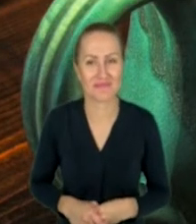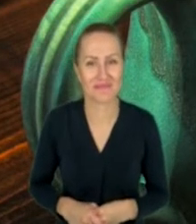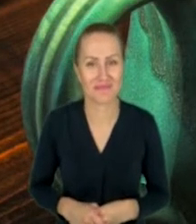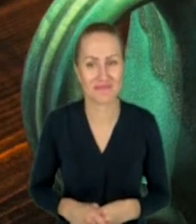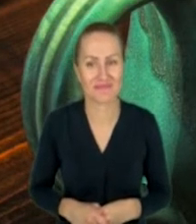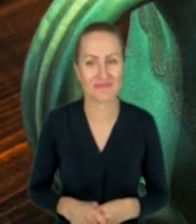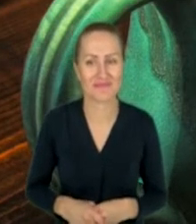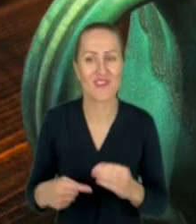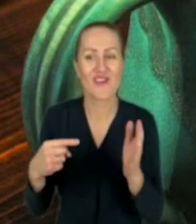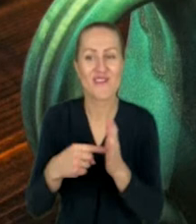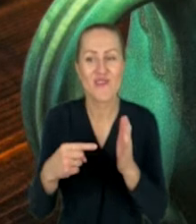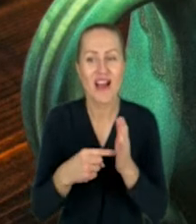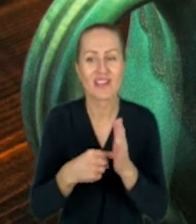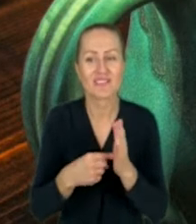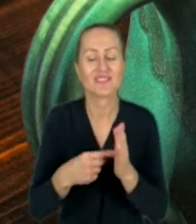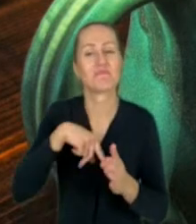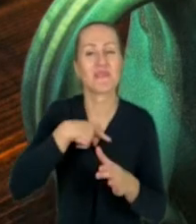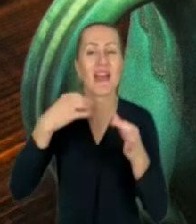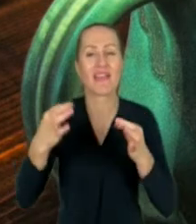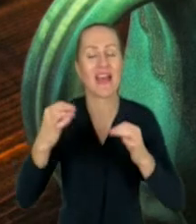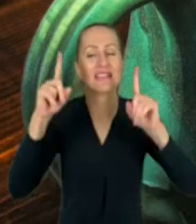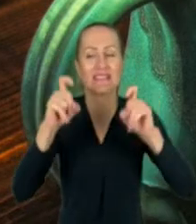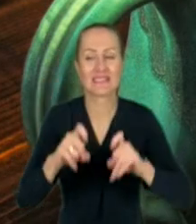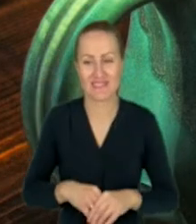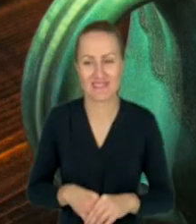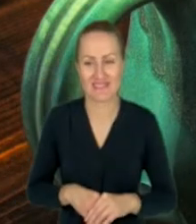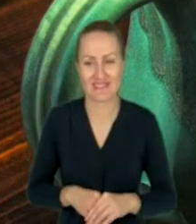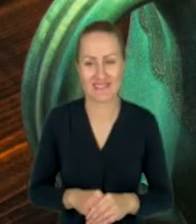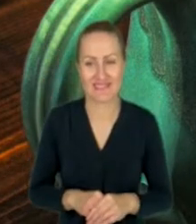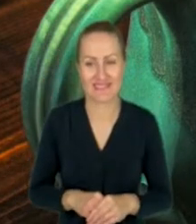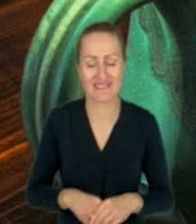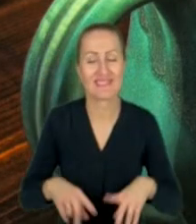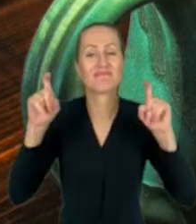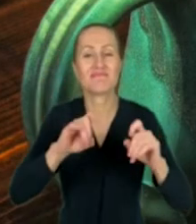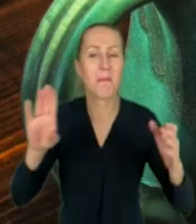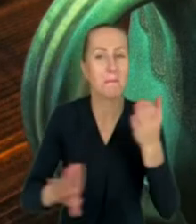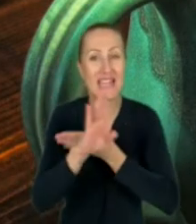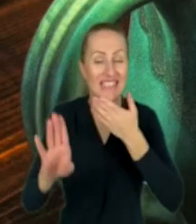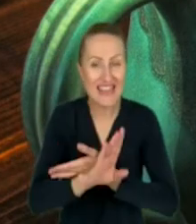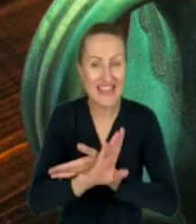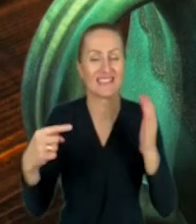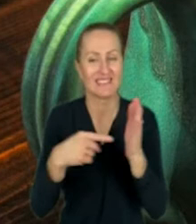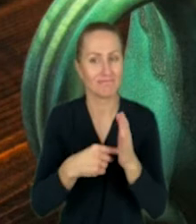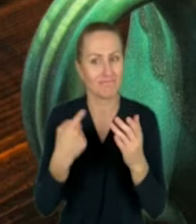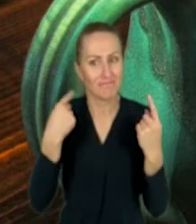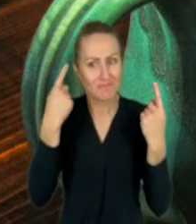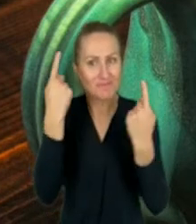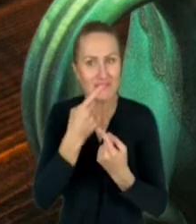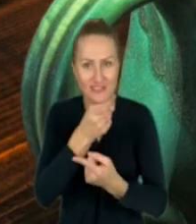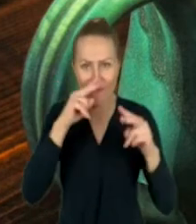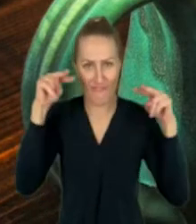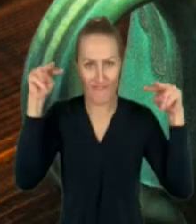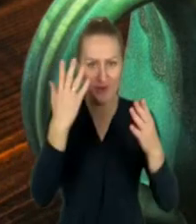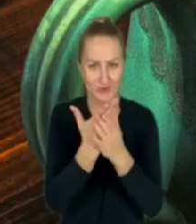No właśnie, zaczynamy od prezentacji, którą mam nadzieję, że już widzicie.